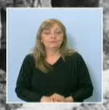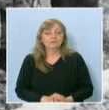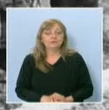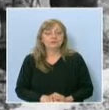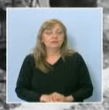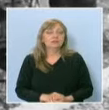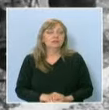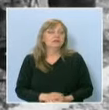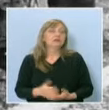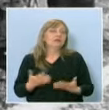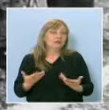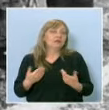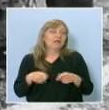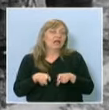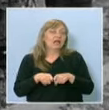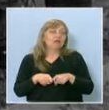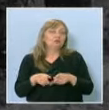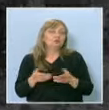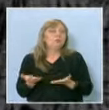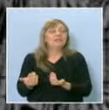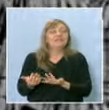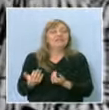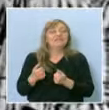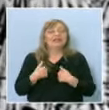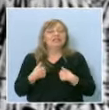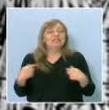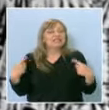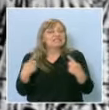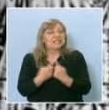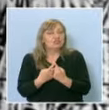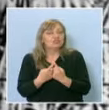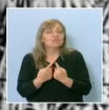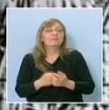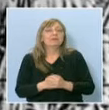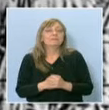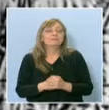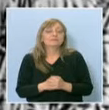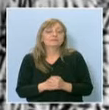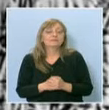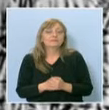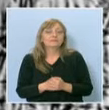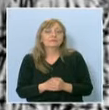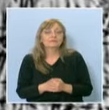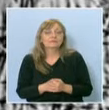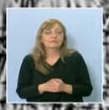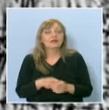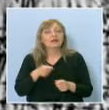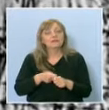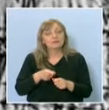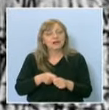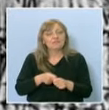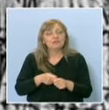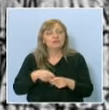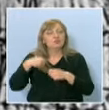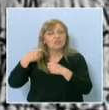Същност, като предизвикателство, срещнахме обработката на